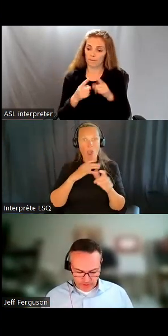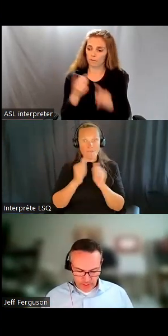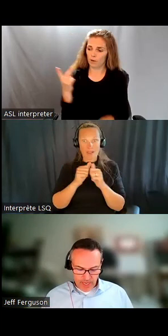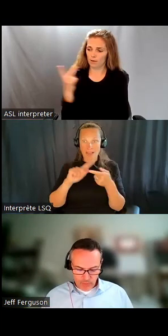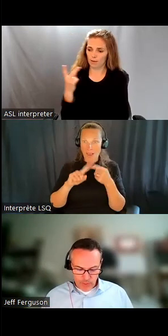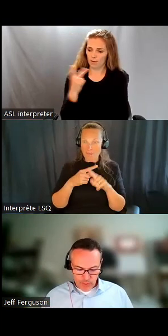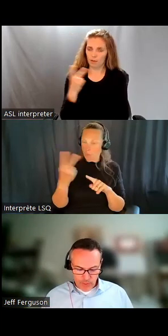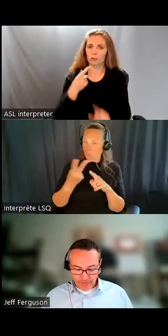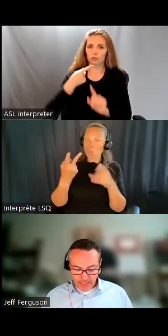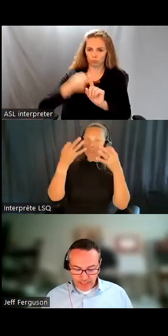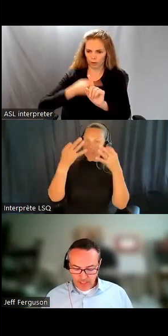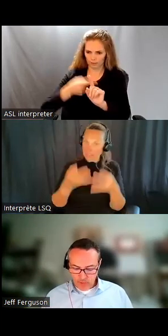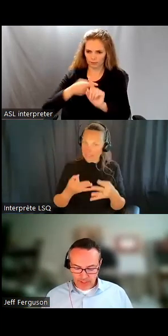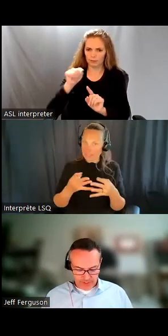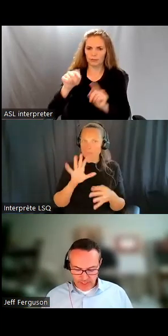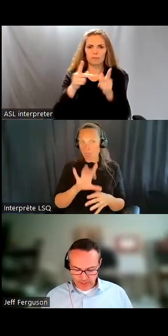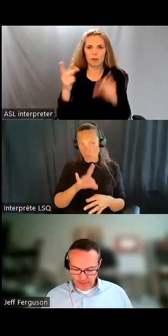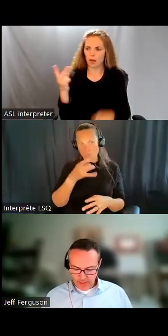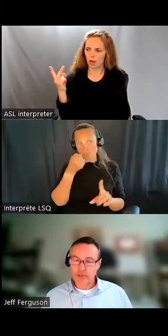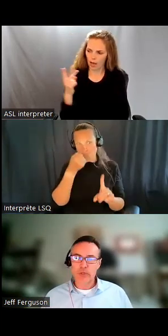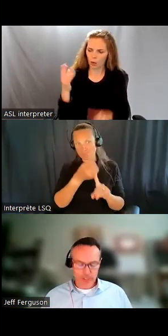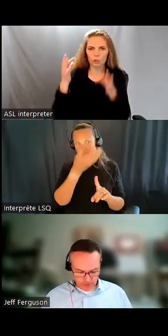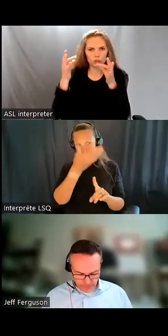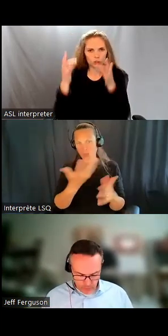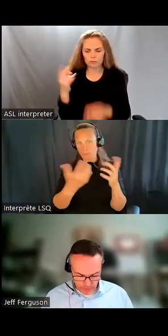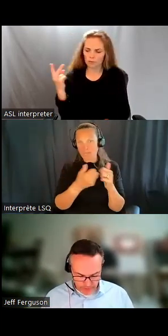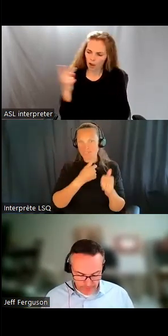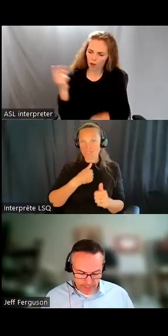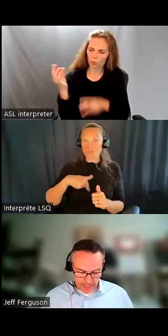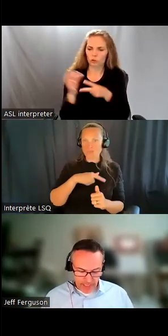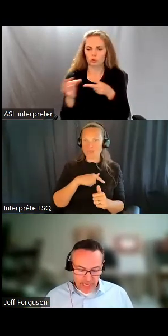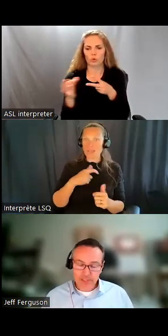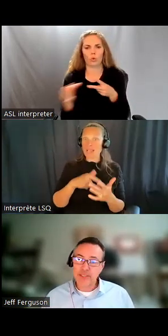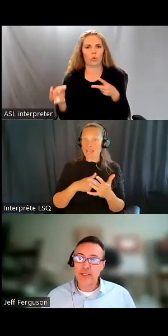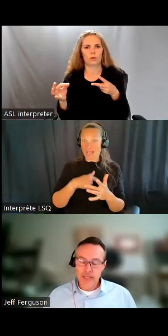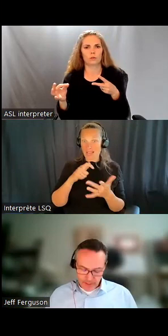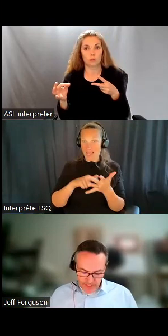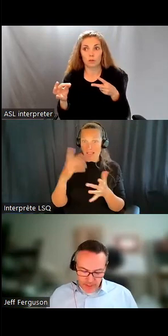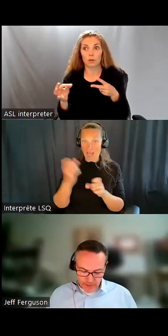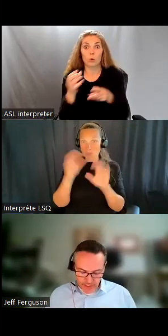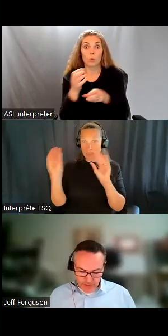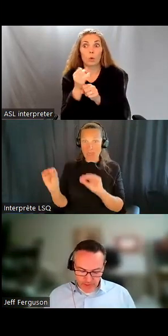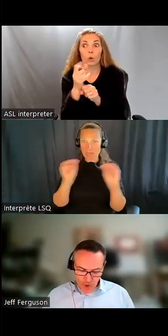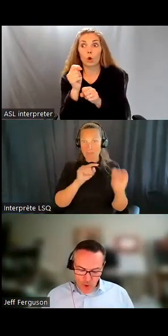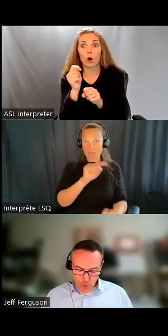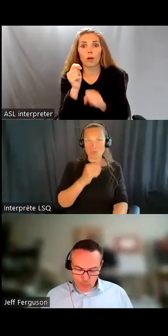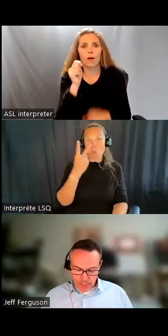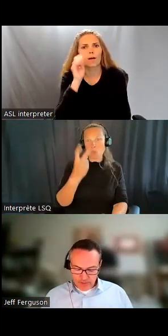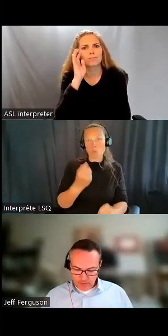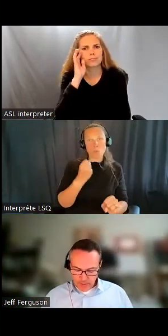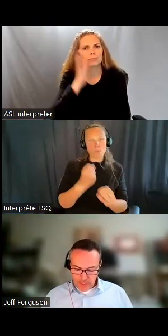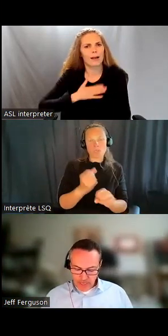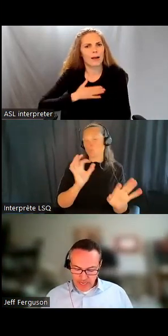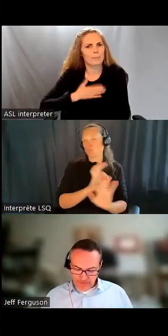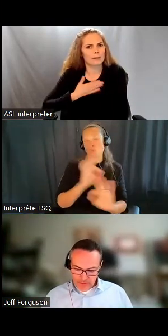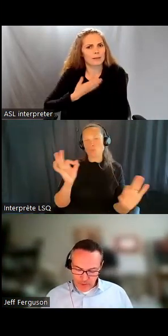décision et notre choix. Et quand on a ça, on l'a eu, c'était vraiment super. C'était deux belles années, deux années